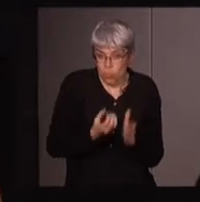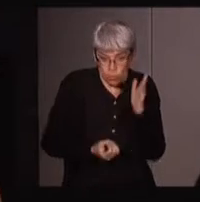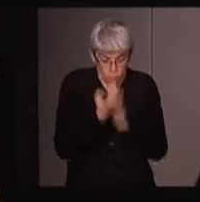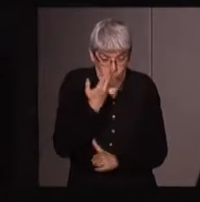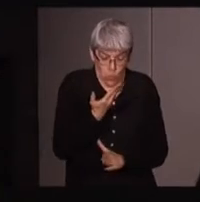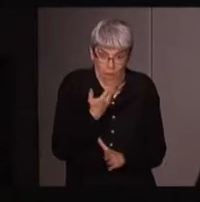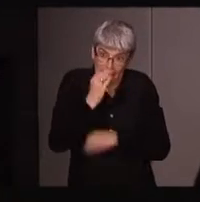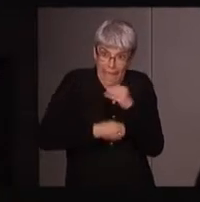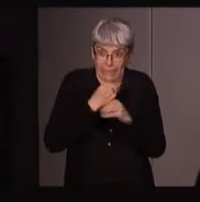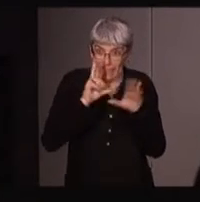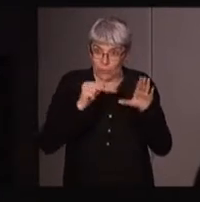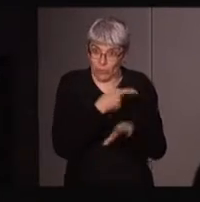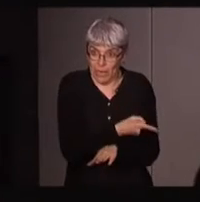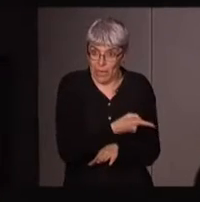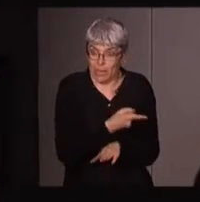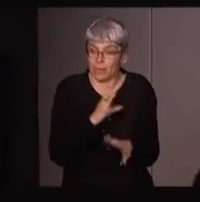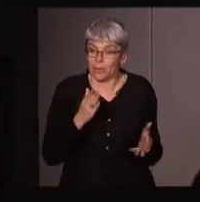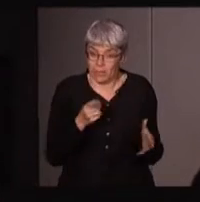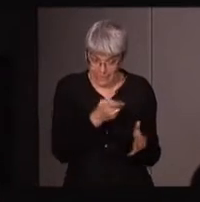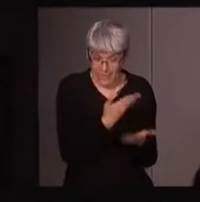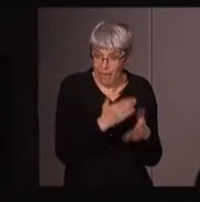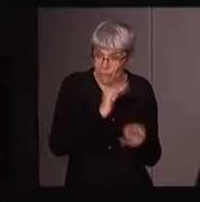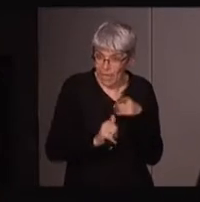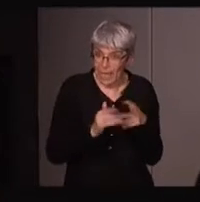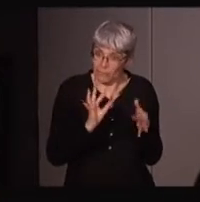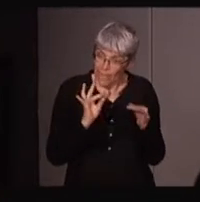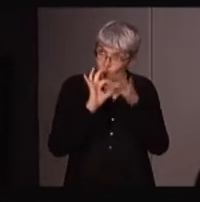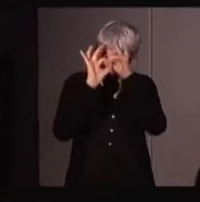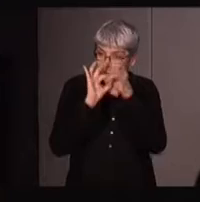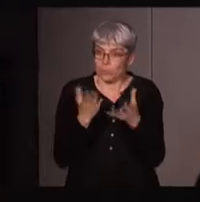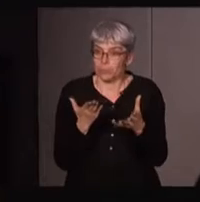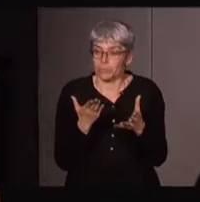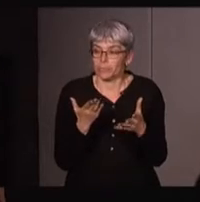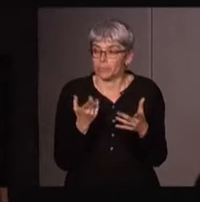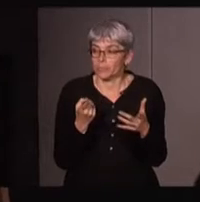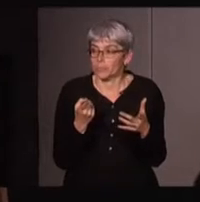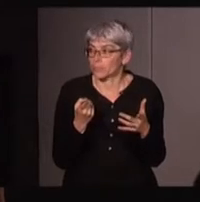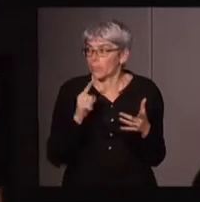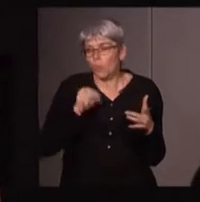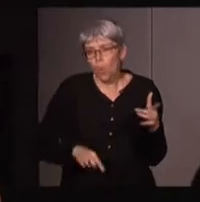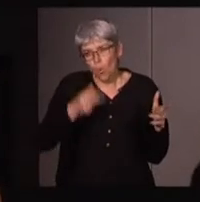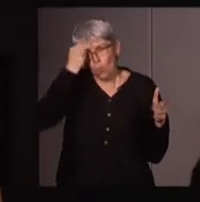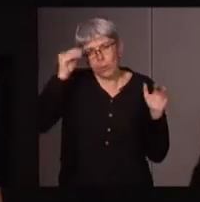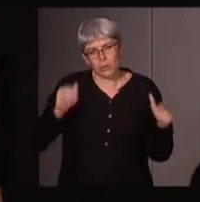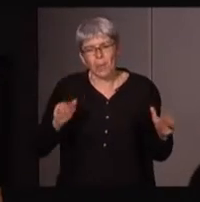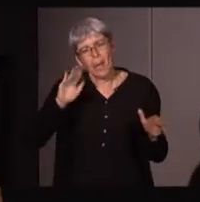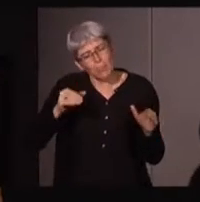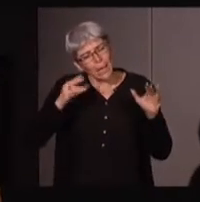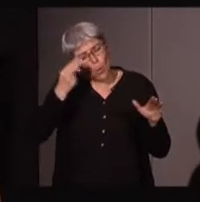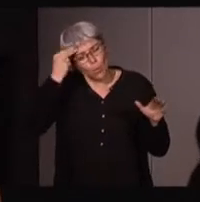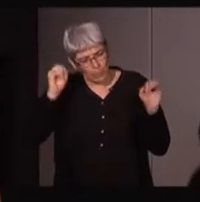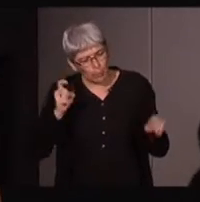contemporaine des années 80. Et que par ailleurs, et surtout, évidemment, c le point peut-être principal de discussion, il faut au moins l'entendre avant de pouvoir le critiquer,